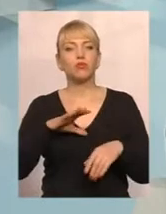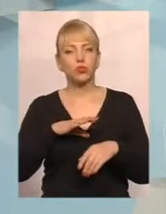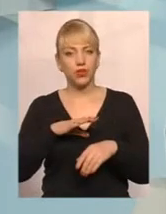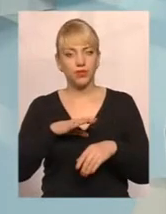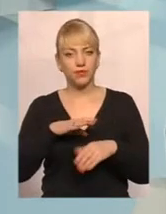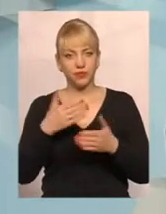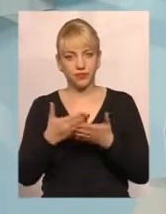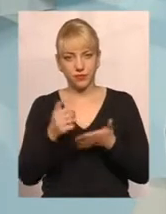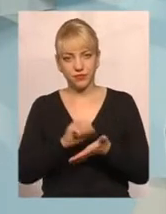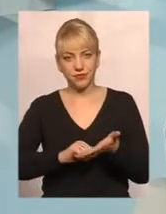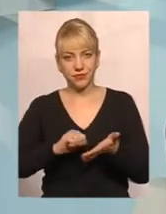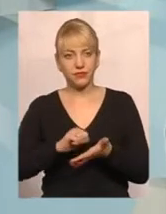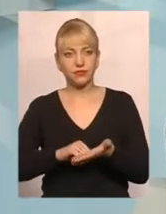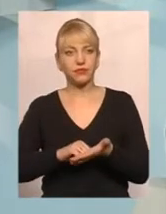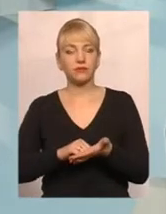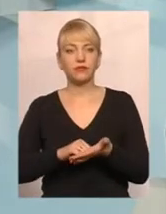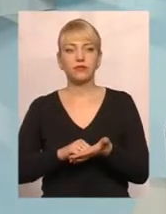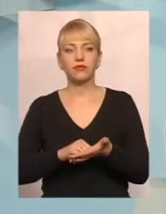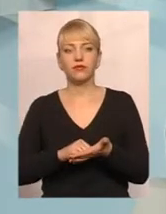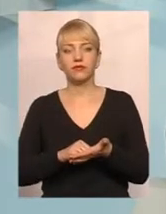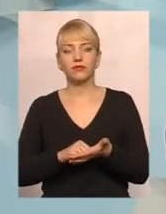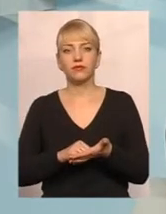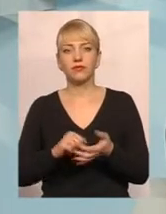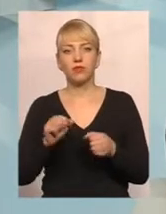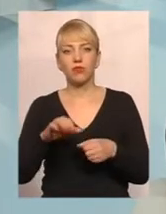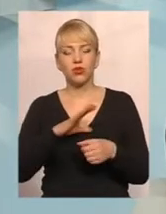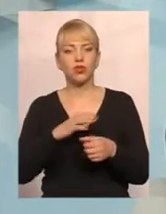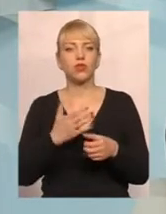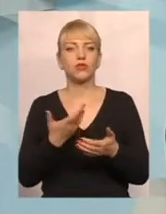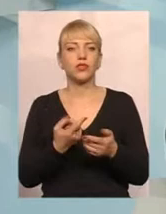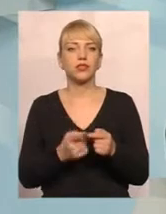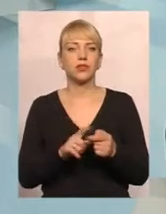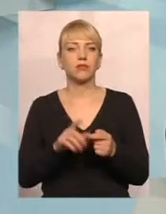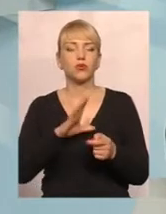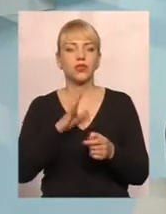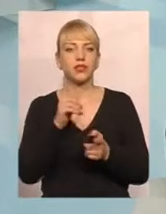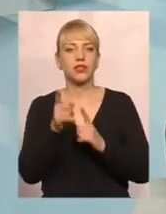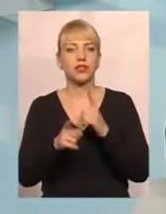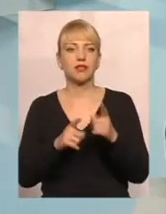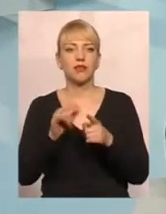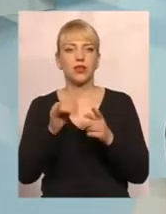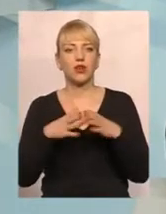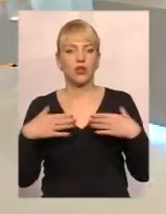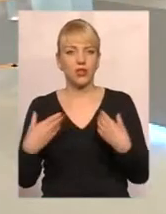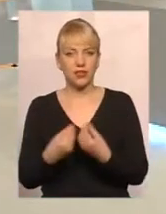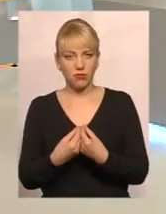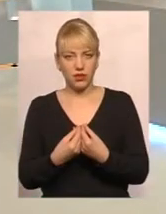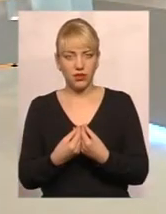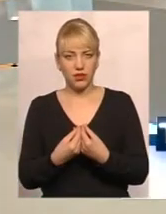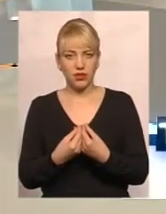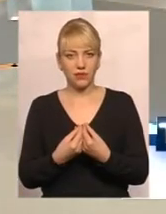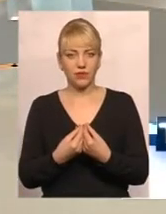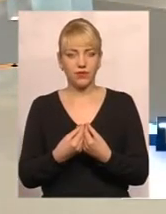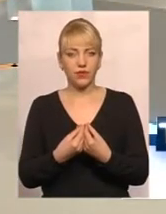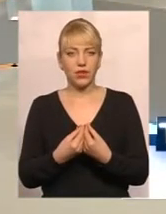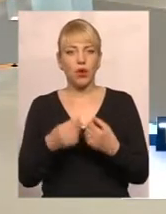насамперед, можливо, такий варіант, що відбулися зміни у складі сім'ї. Тобто,